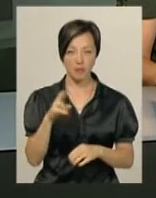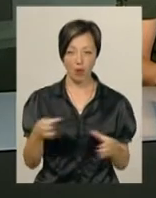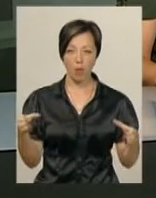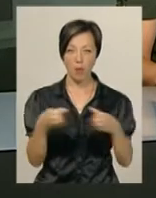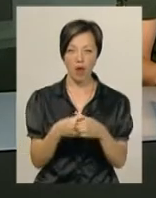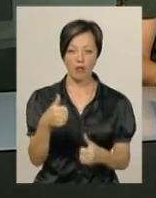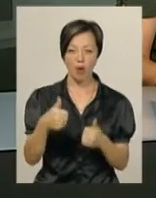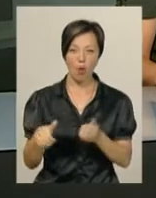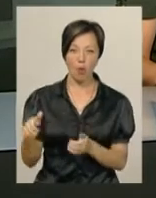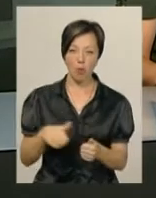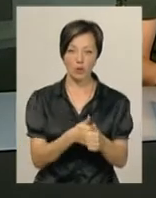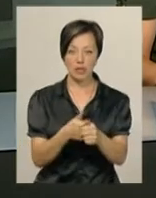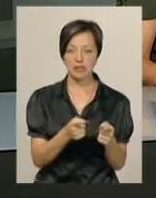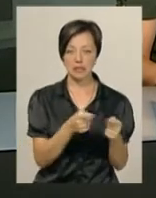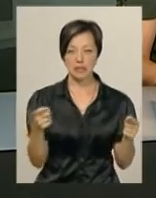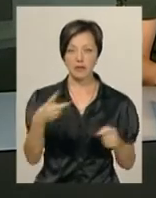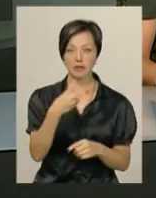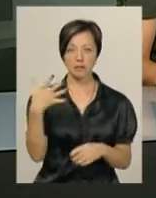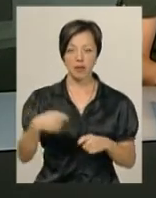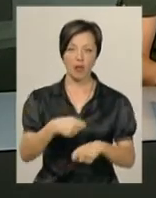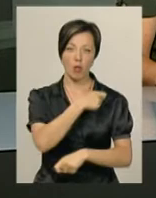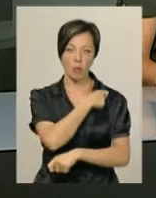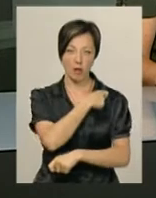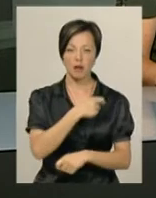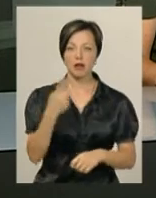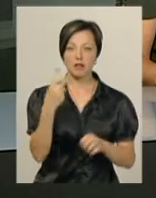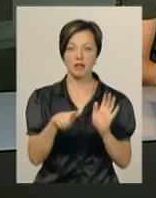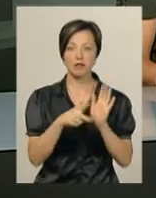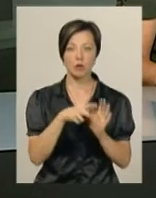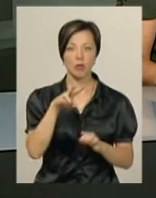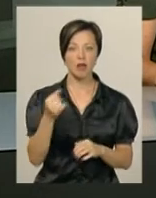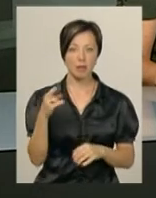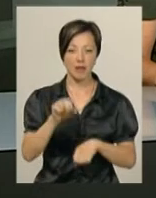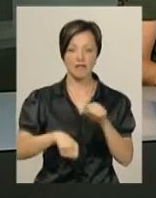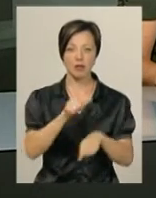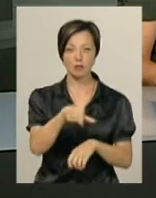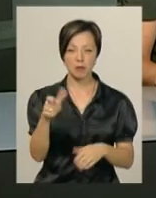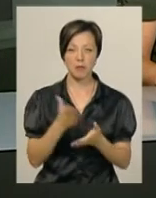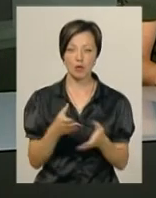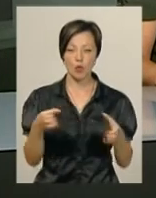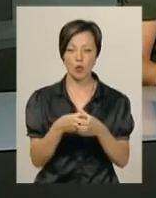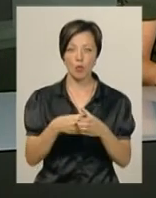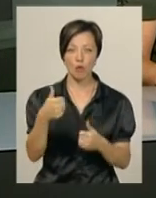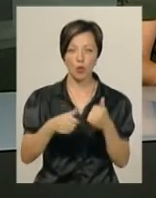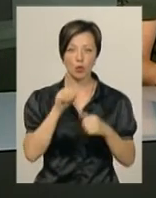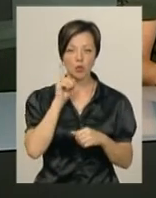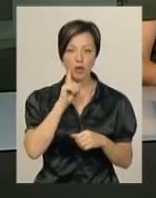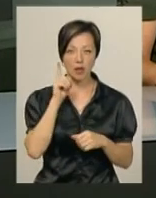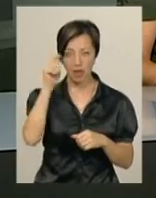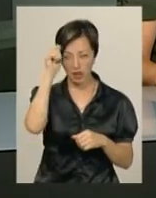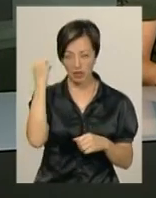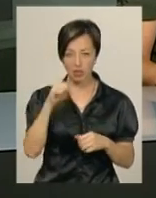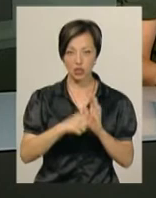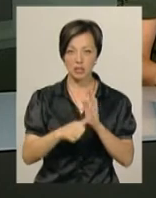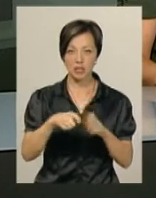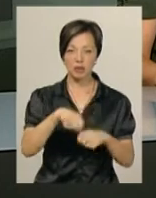командна гонка, дистанція – 25 кілометрів. 28 липня велосипедисти матимуть групову гонку, юнаки долатимуть 60